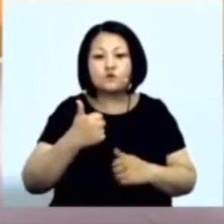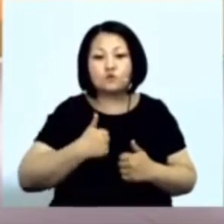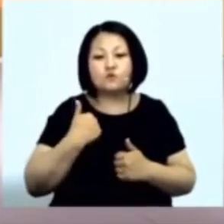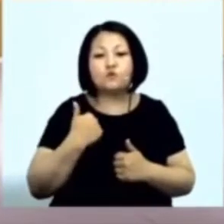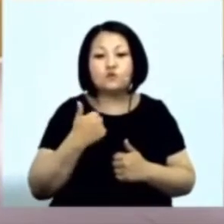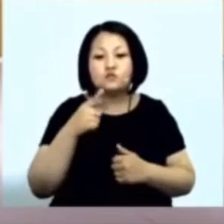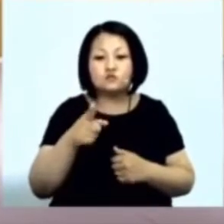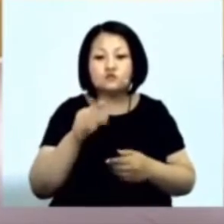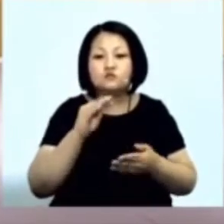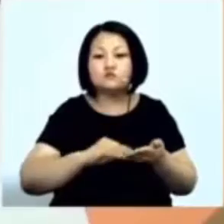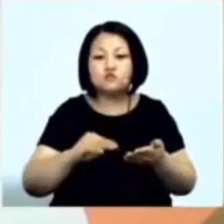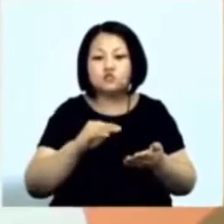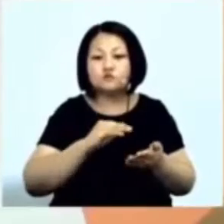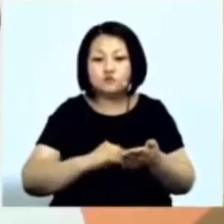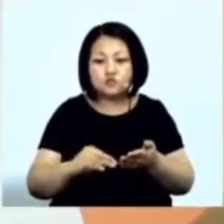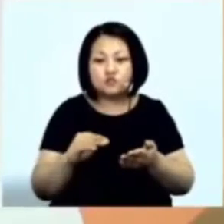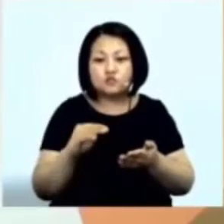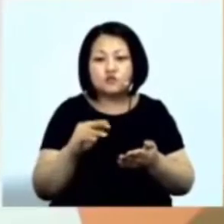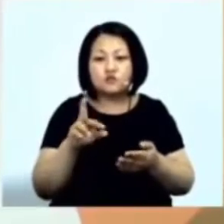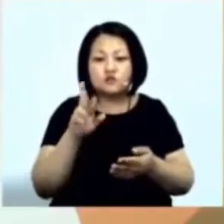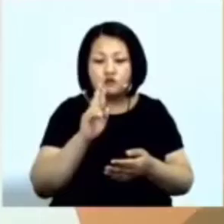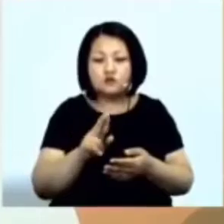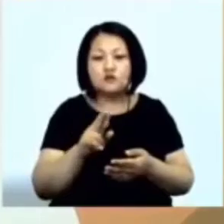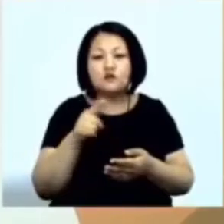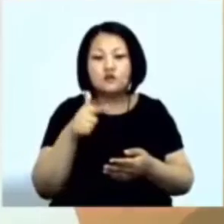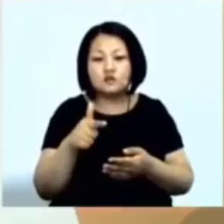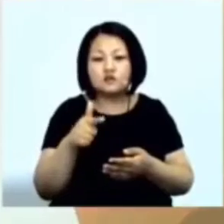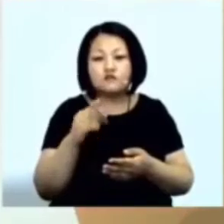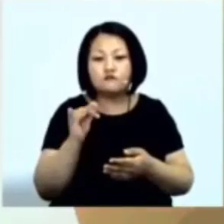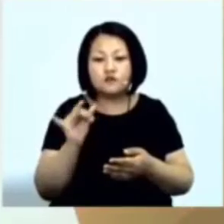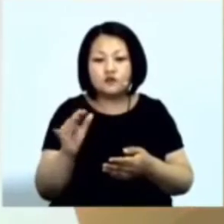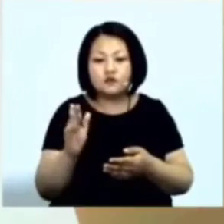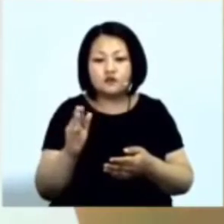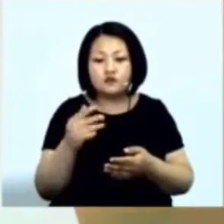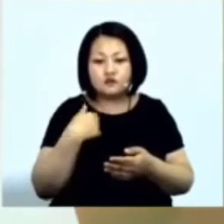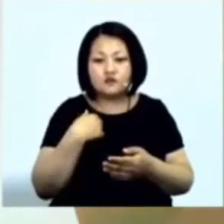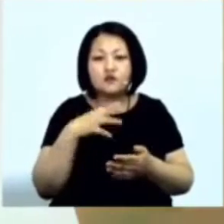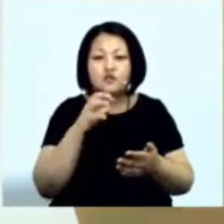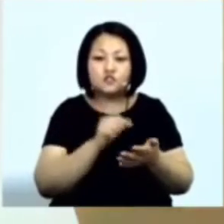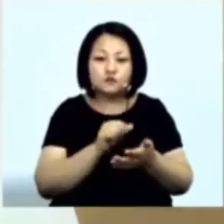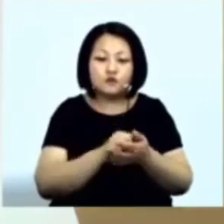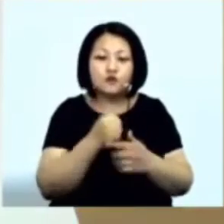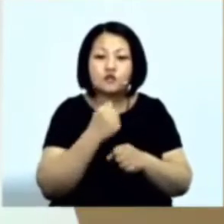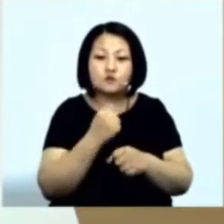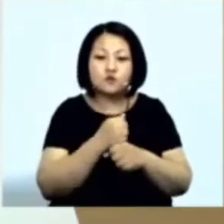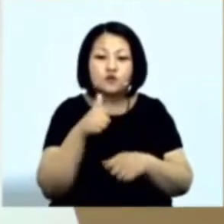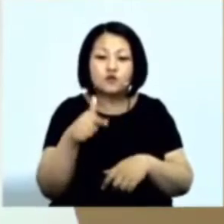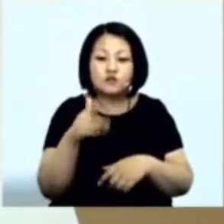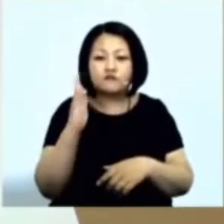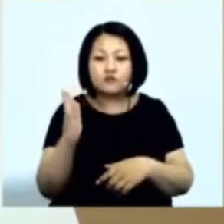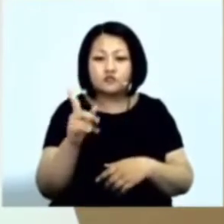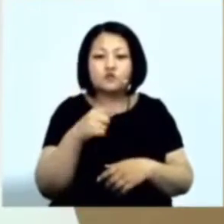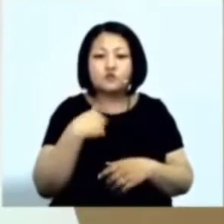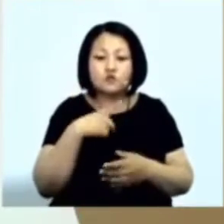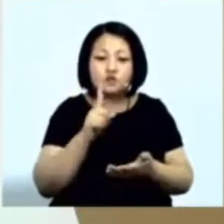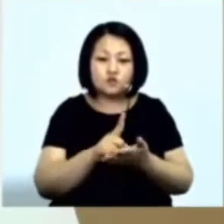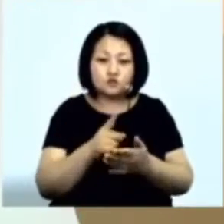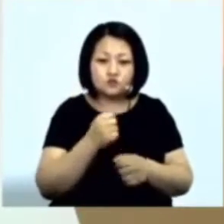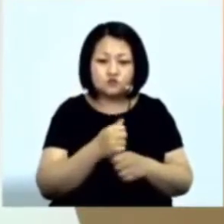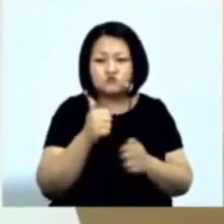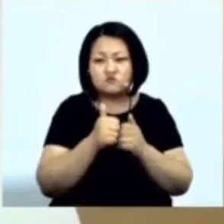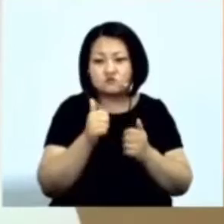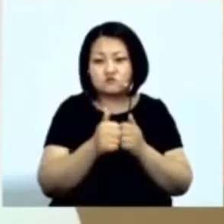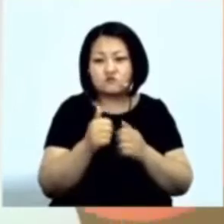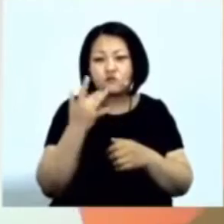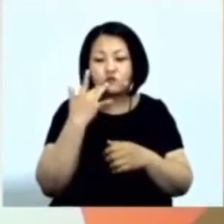пишешь Ты пишешь Я Гринвейвец Я занимаюсь Гринвей Что я должен делать? Часто задают вопрос Что я